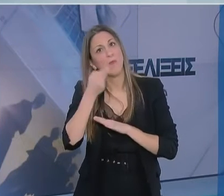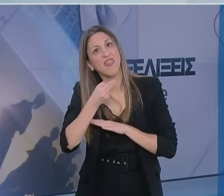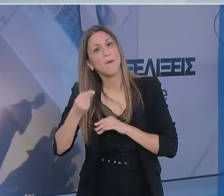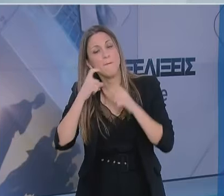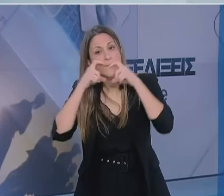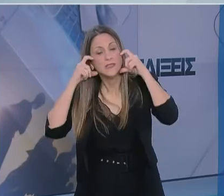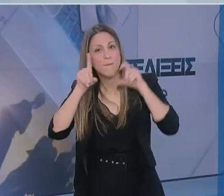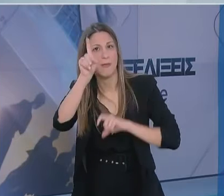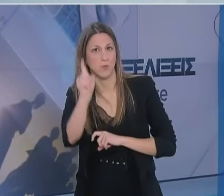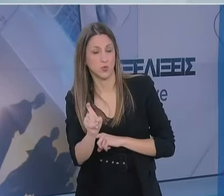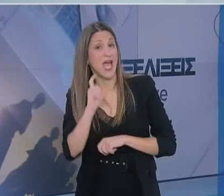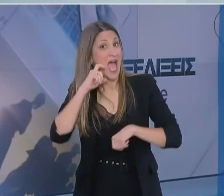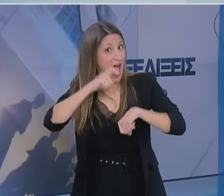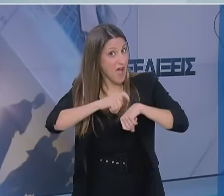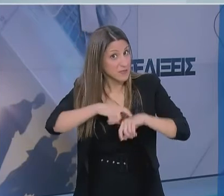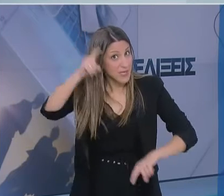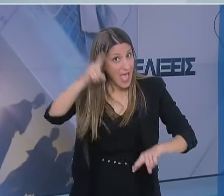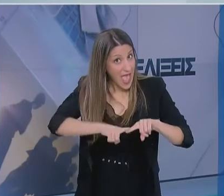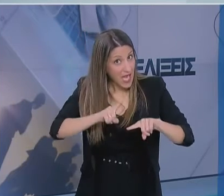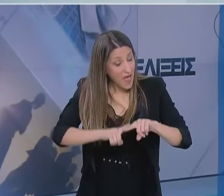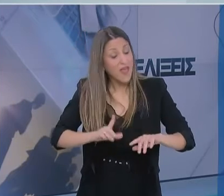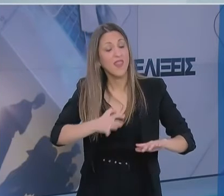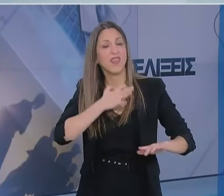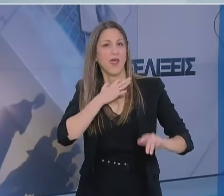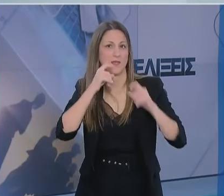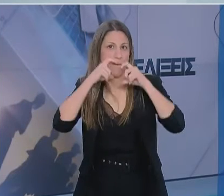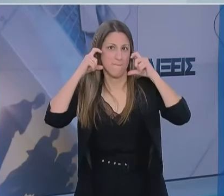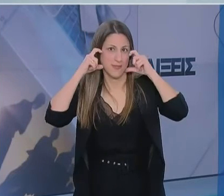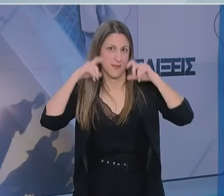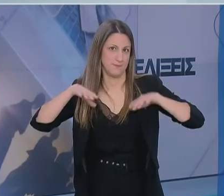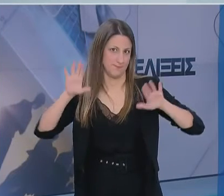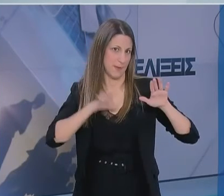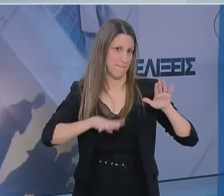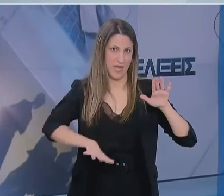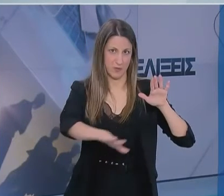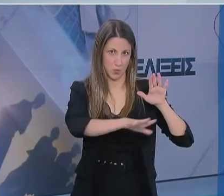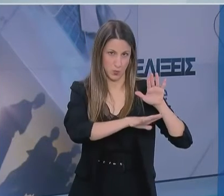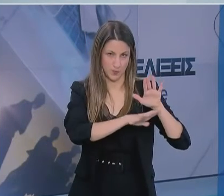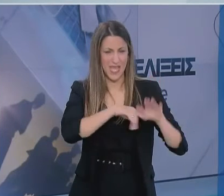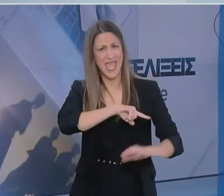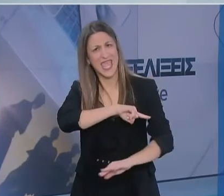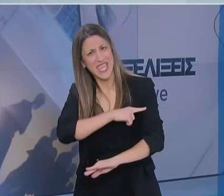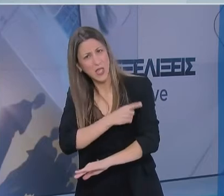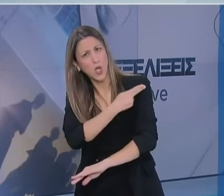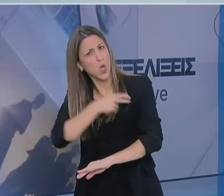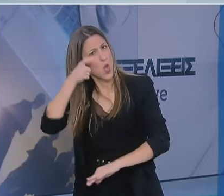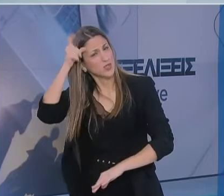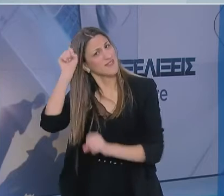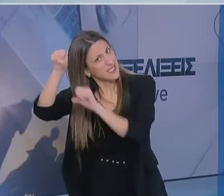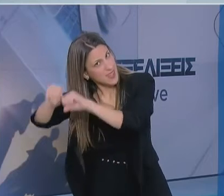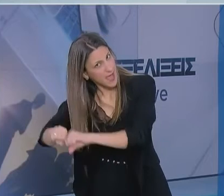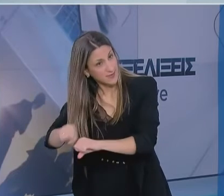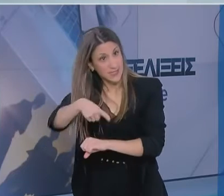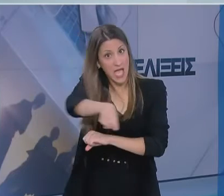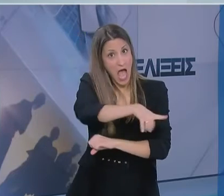σύμφωνα με τα επιδημιολογικά δεδομένα στη χώρα μας και τα επιστημονικά στοιχεία που διαθέτουμε. Επιπρόσθετα, η Επιτροπή τοποθετήθηκε για τη χρήση